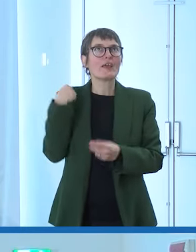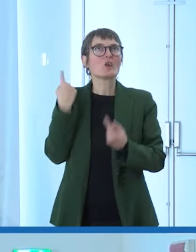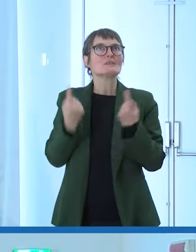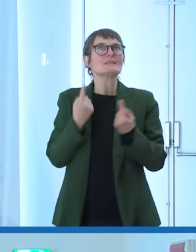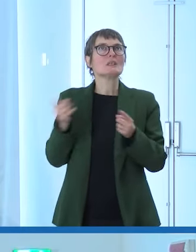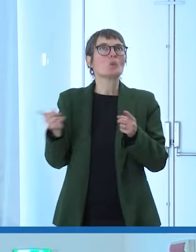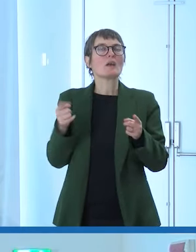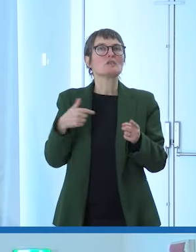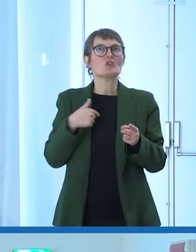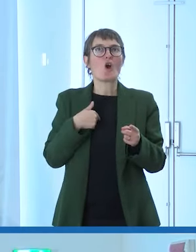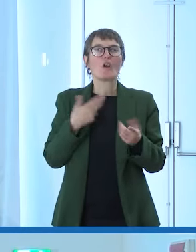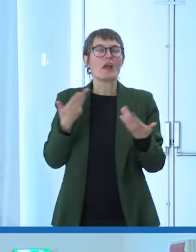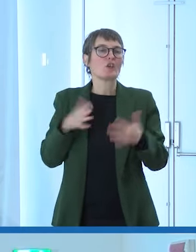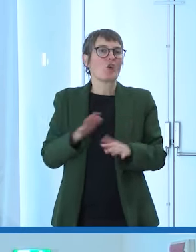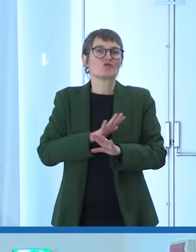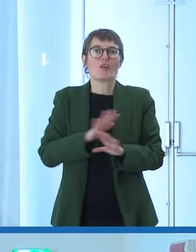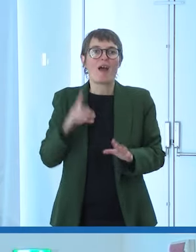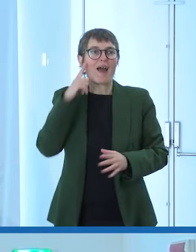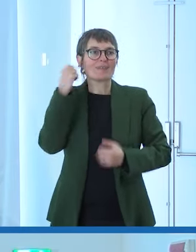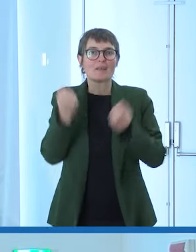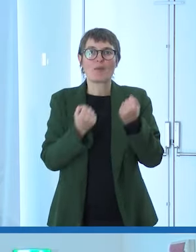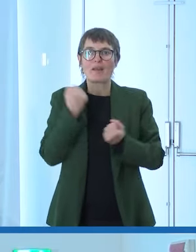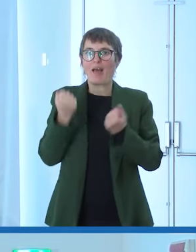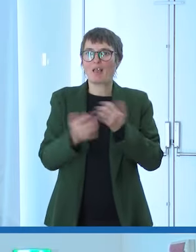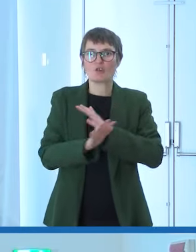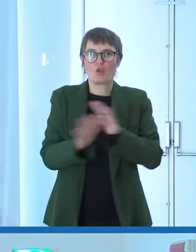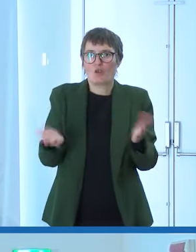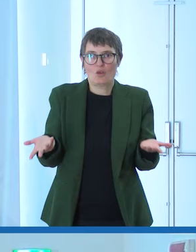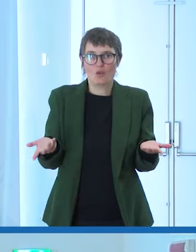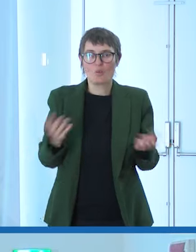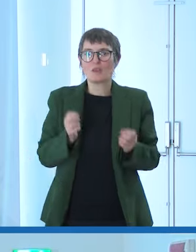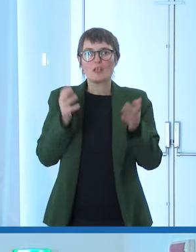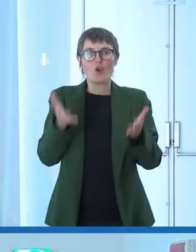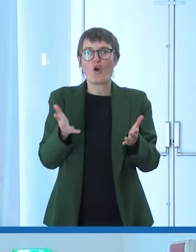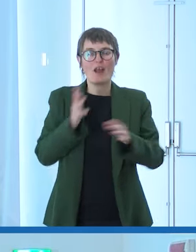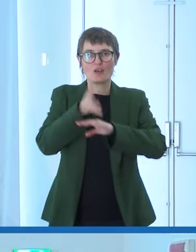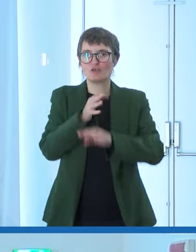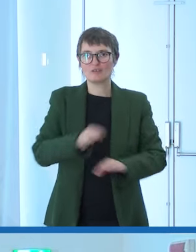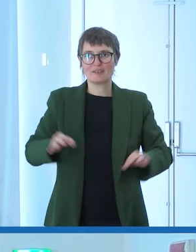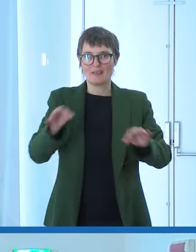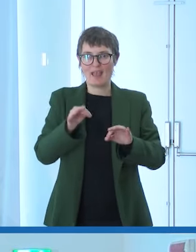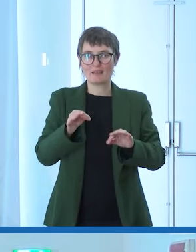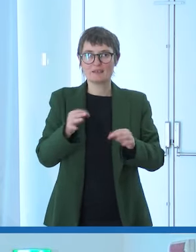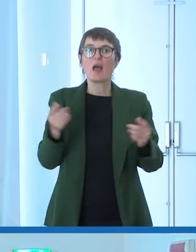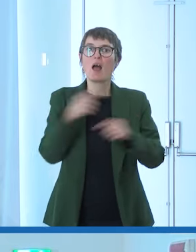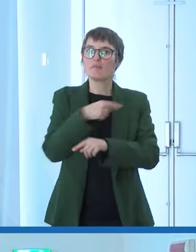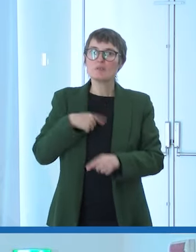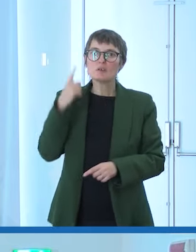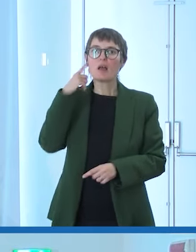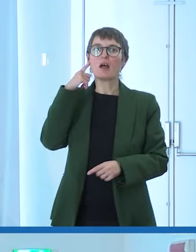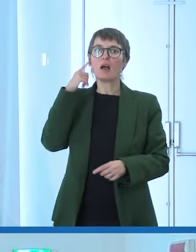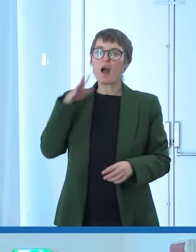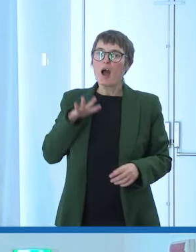'operazione per provare a recuperare e ho recuperato perché perché mi sono ritrovato